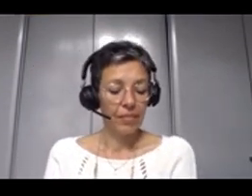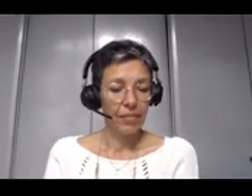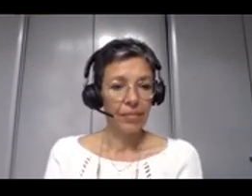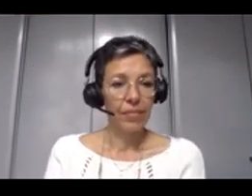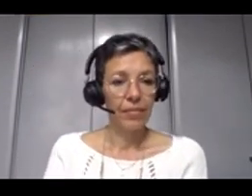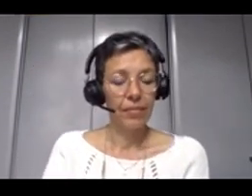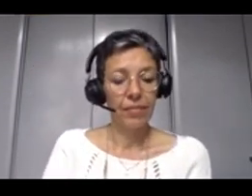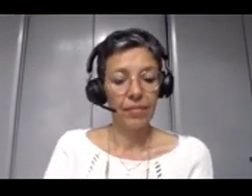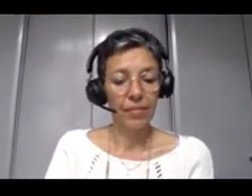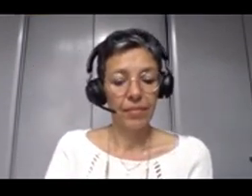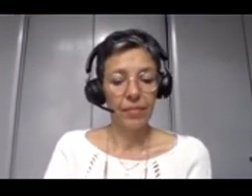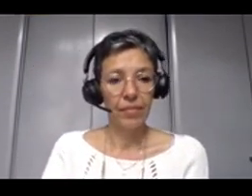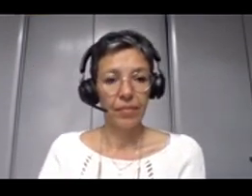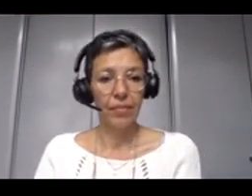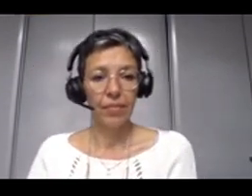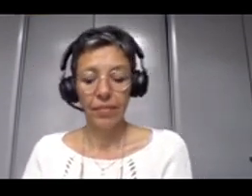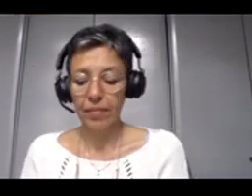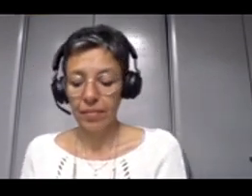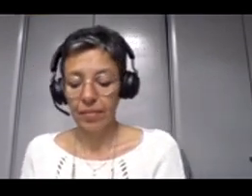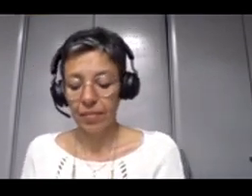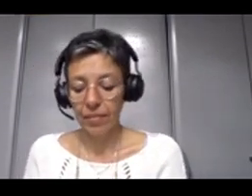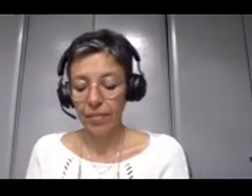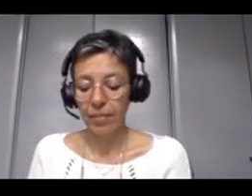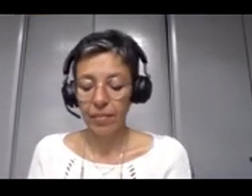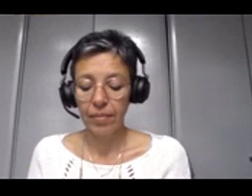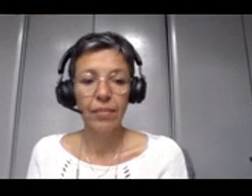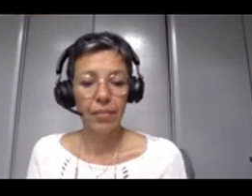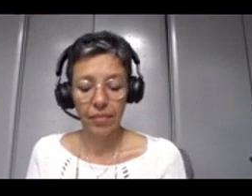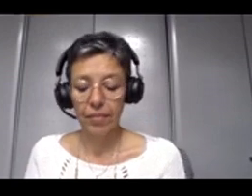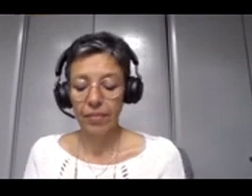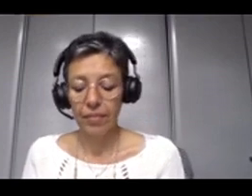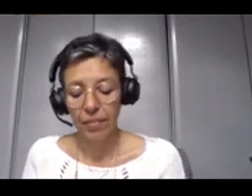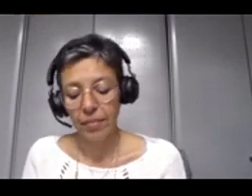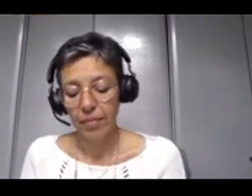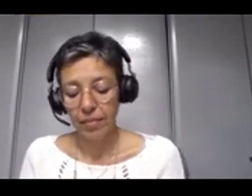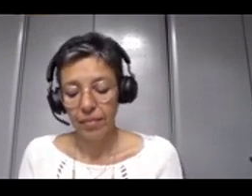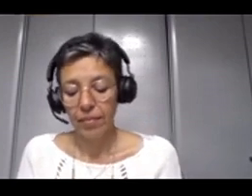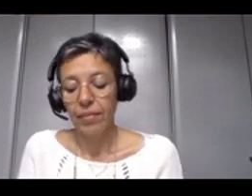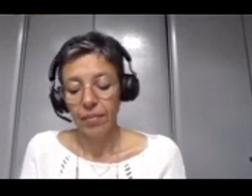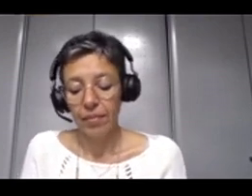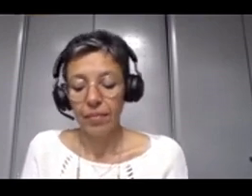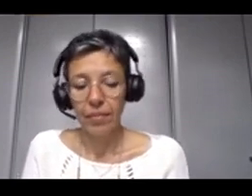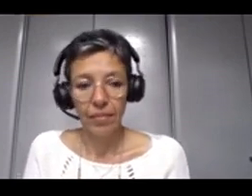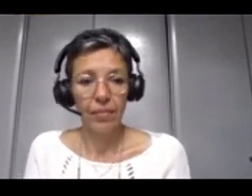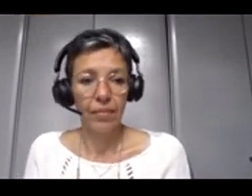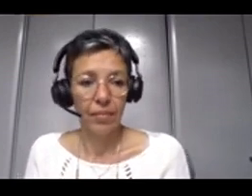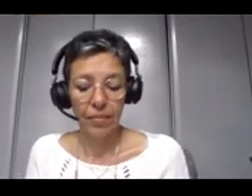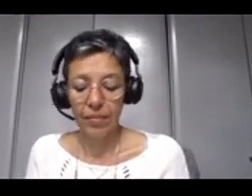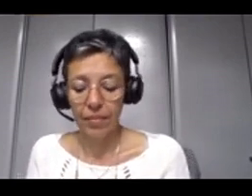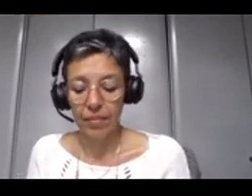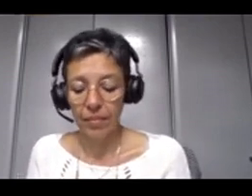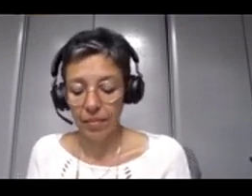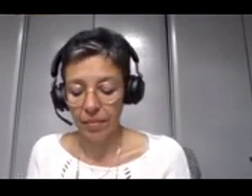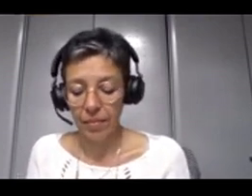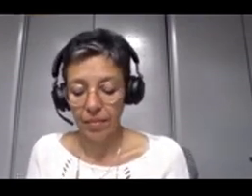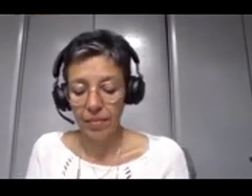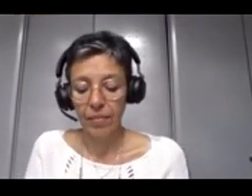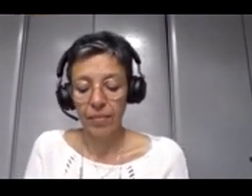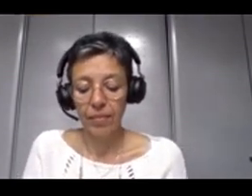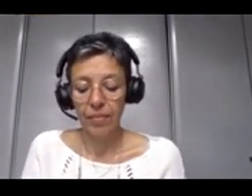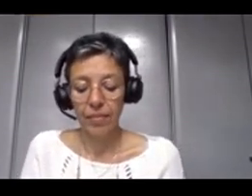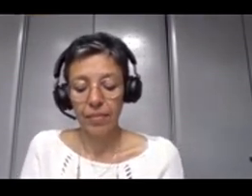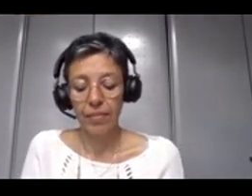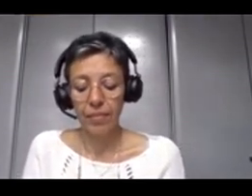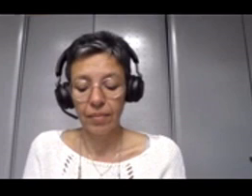photo, une photogrammétrie, une fiche produit, un fichier Excel de point de matériaux, tout ça associé à un plan 2D, pourquoi